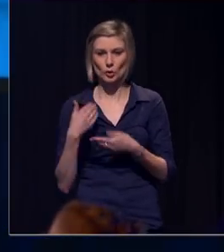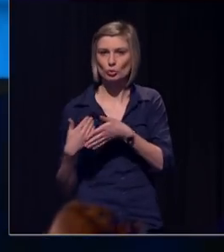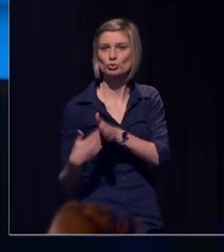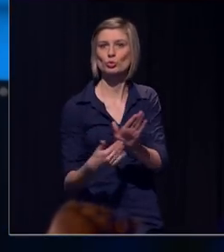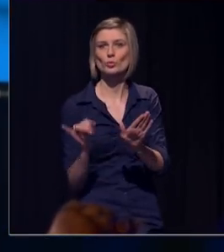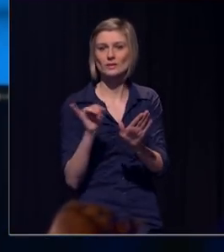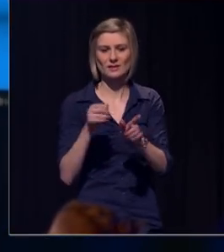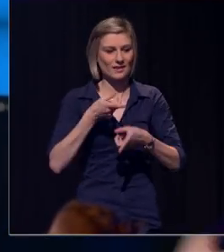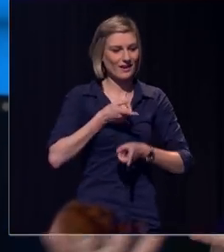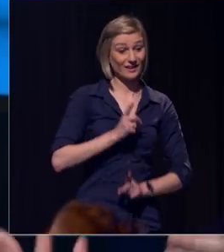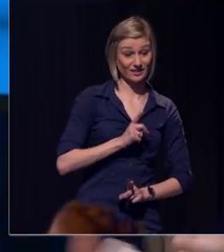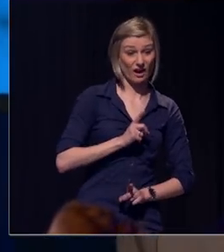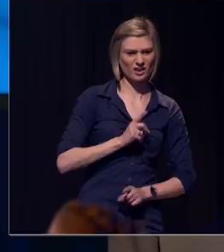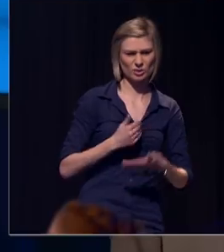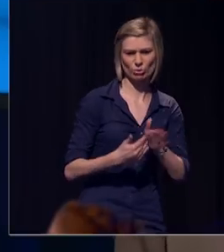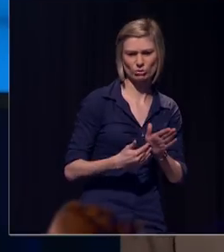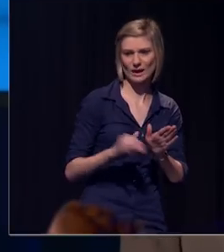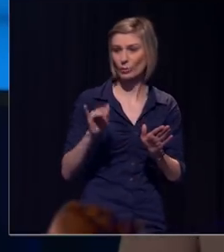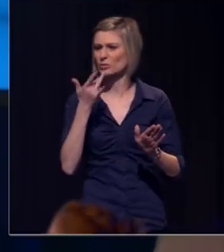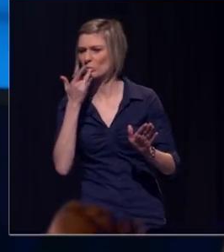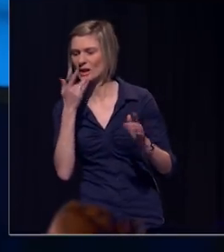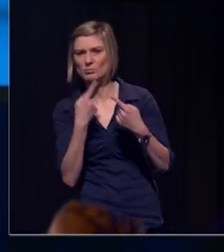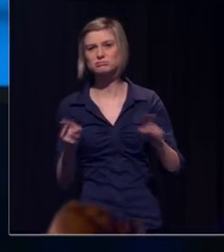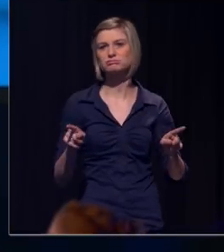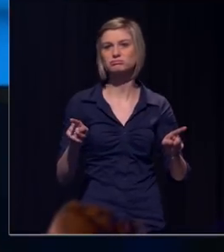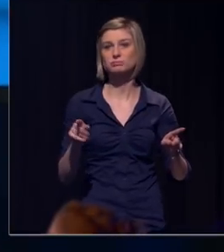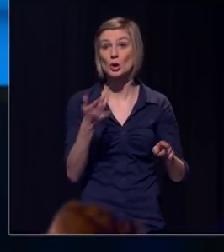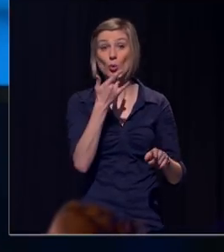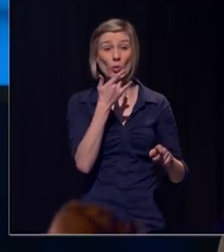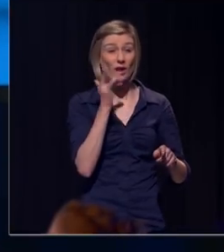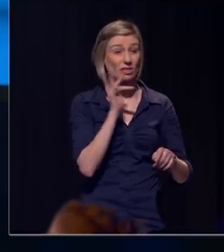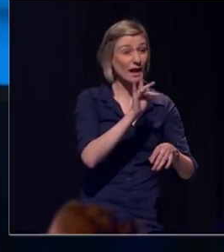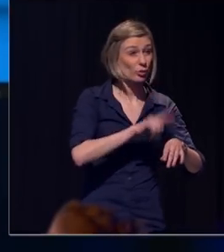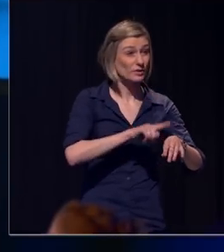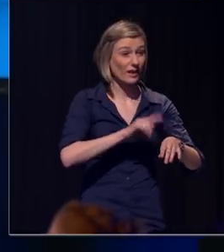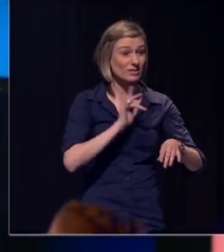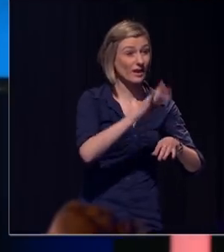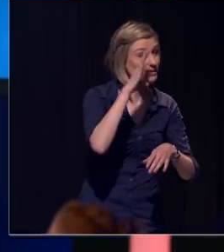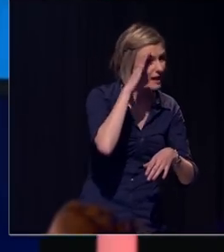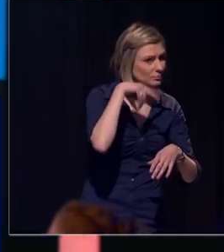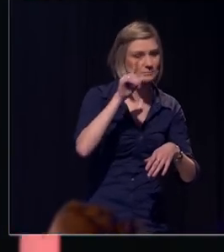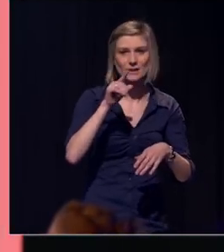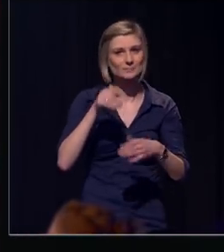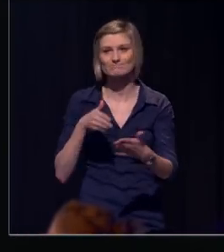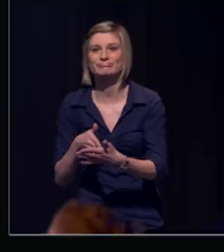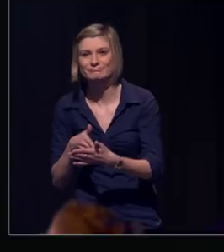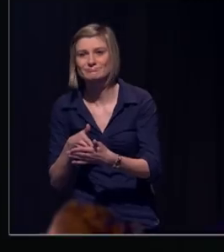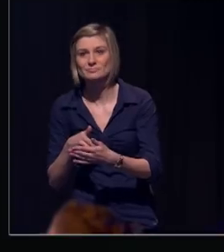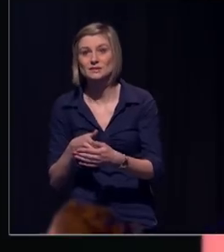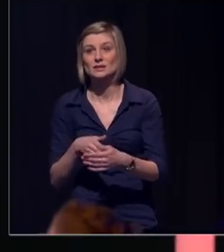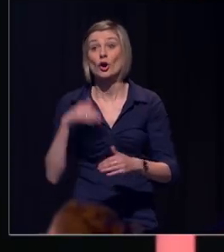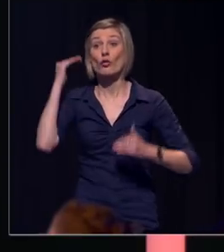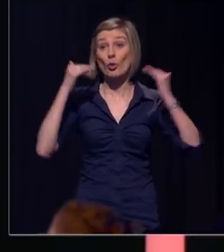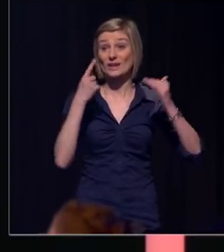hun intenties. We willen wel op tijd gaan slapen, maar het lukt ons niet. Een op drie van de volwassenen